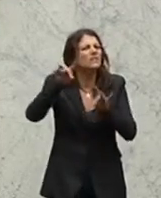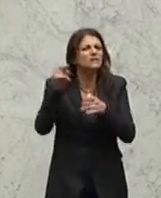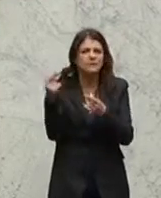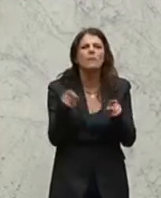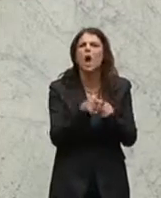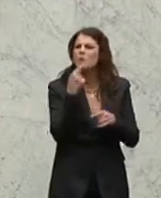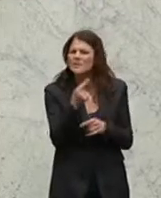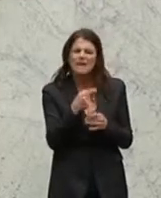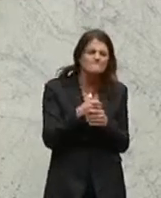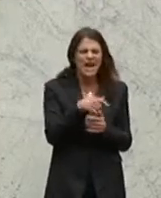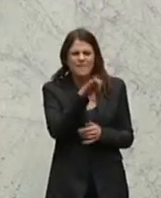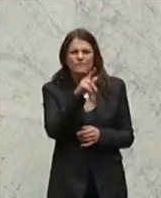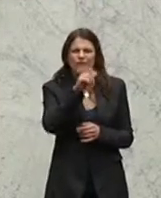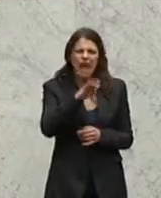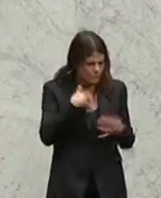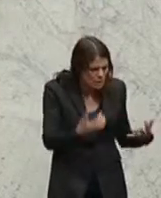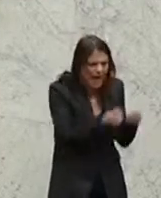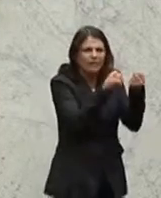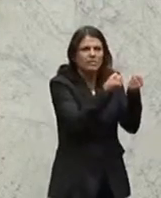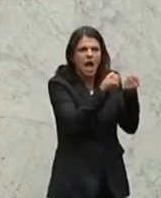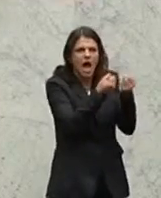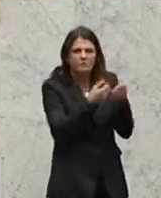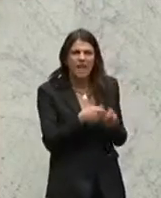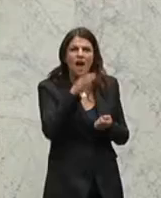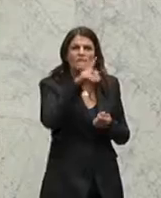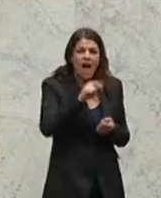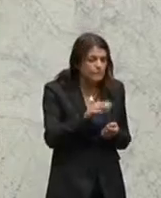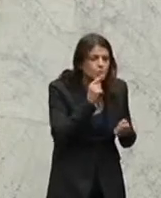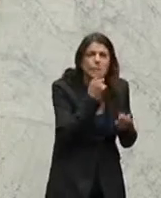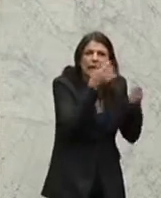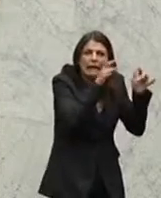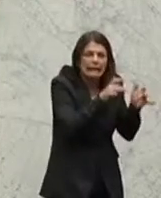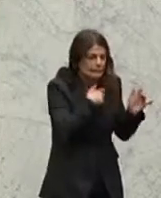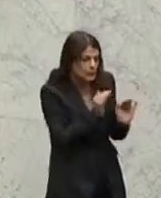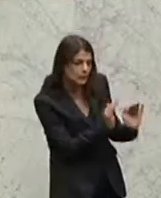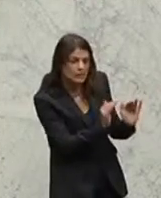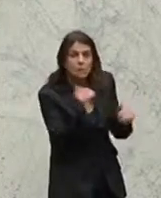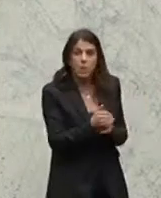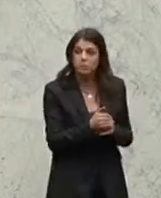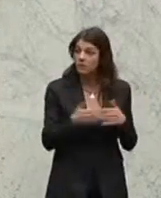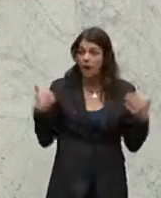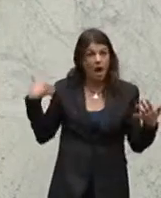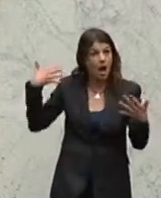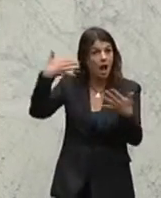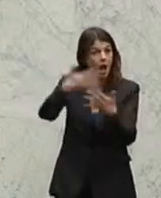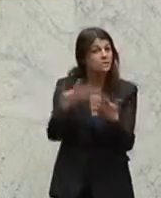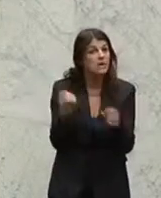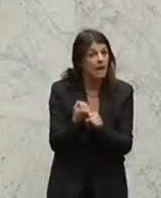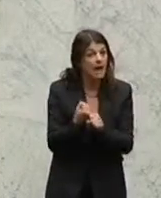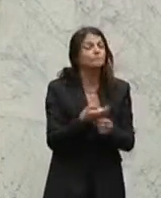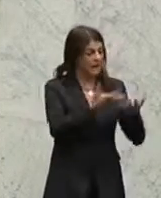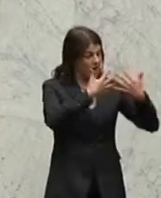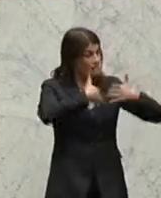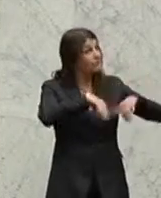auch gesagt, wir müssen den FLAV retten. Im FLAV gibt es zu wenig Geld. Und was ist passiert? Es wurden sehr wohl familienbezogene